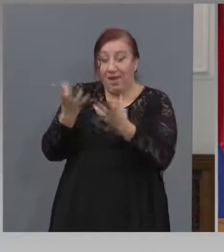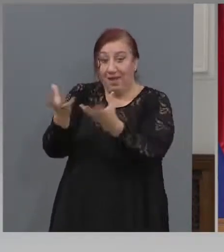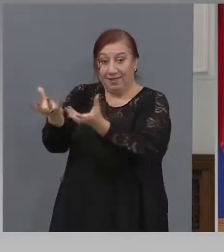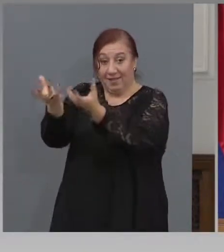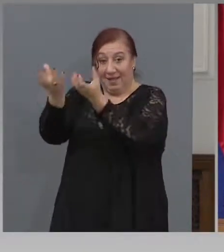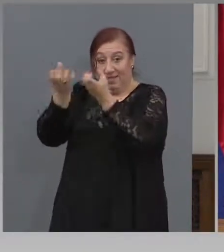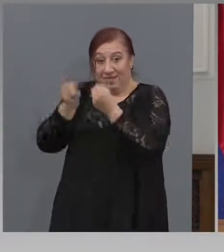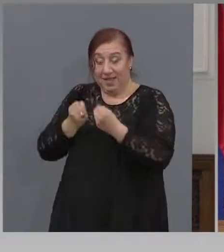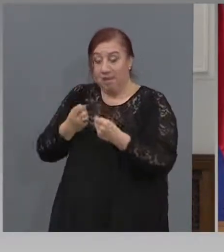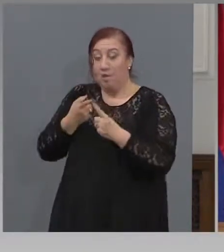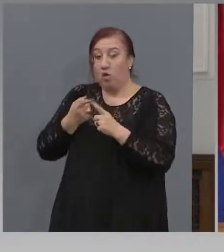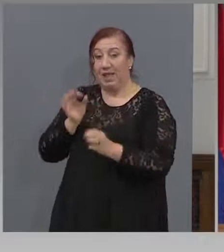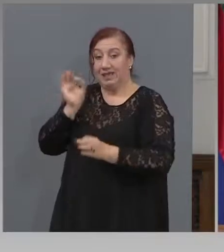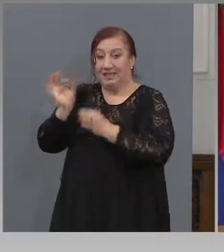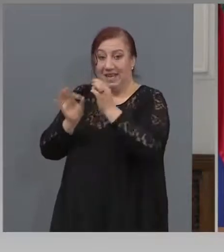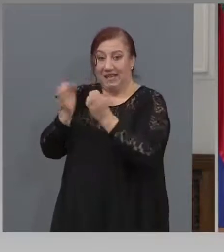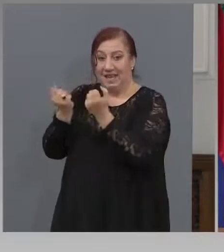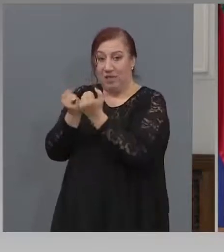както стана от Холандия.